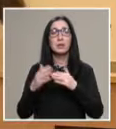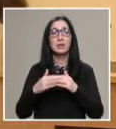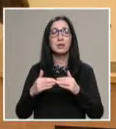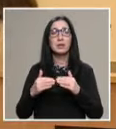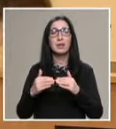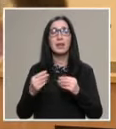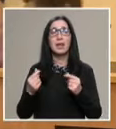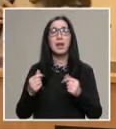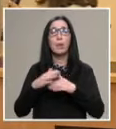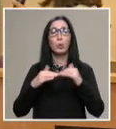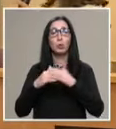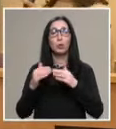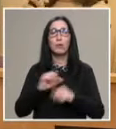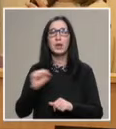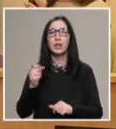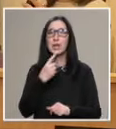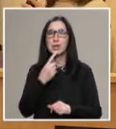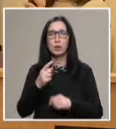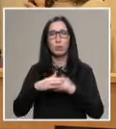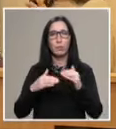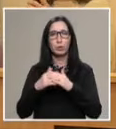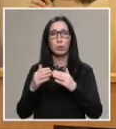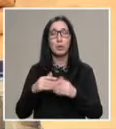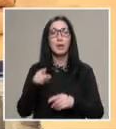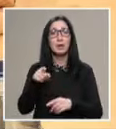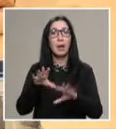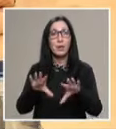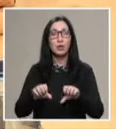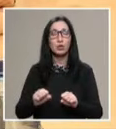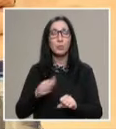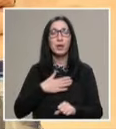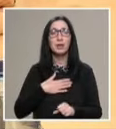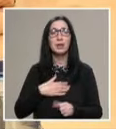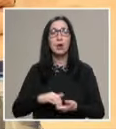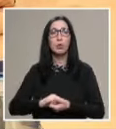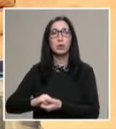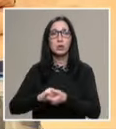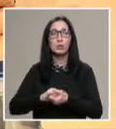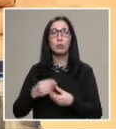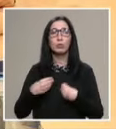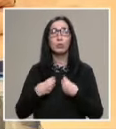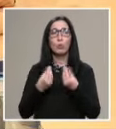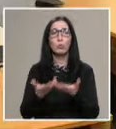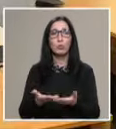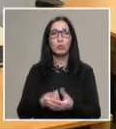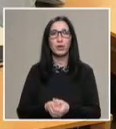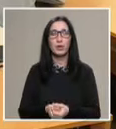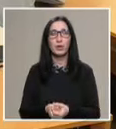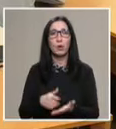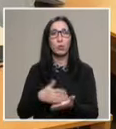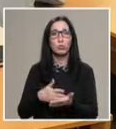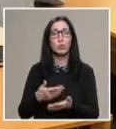подготовка и езикова подготовка. Там ангажимента ни е органиционното обслужване на тези студенти,